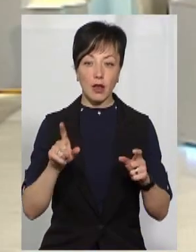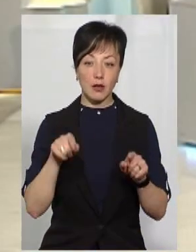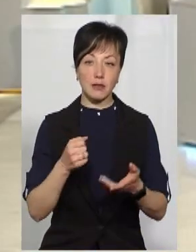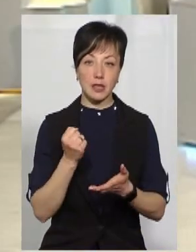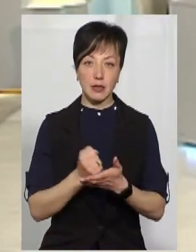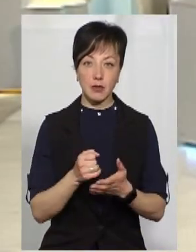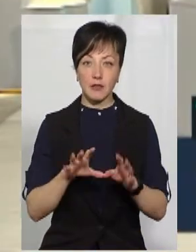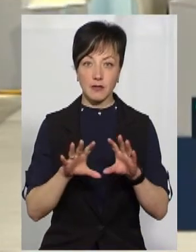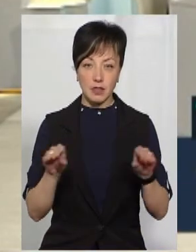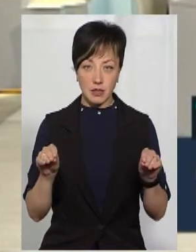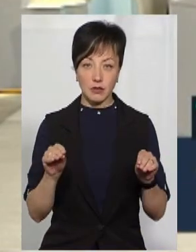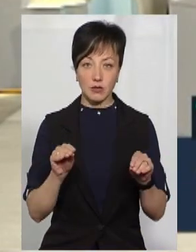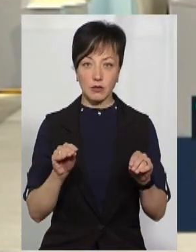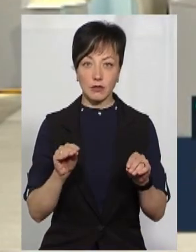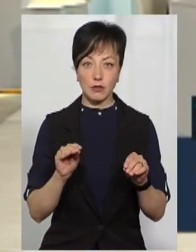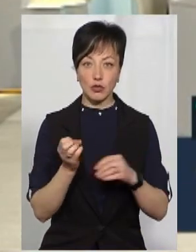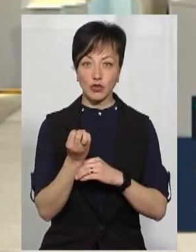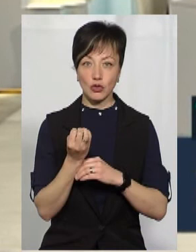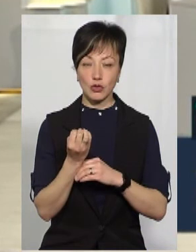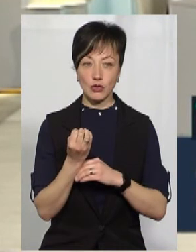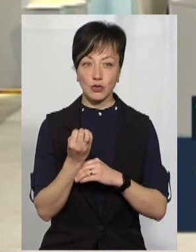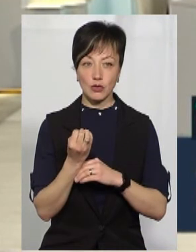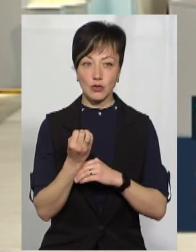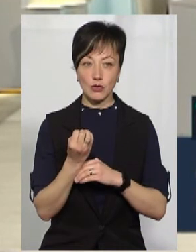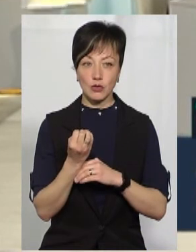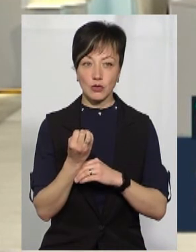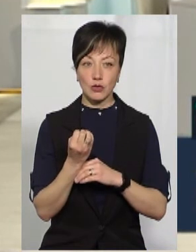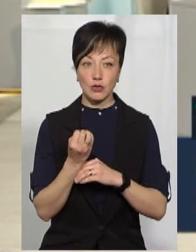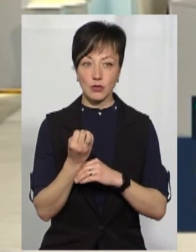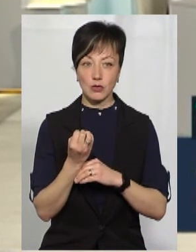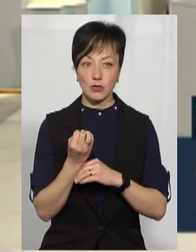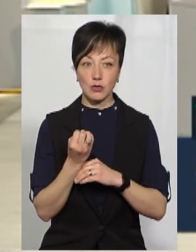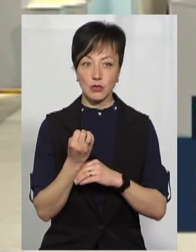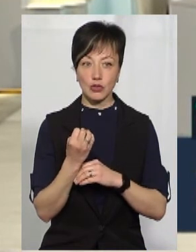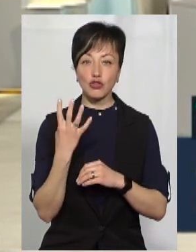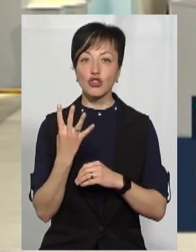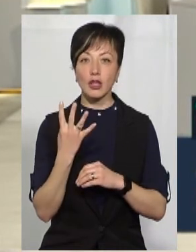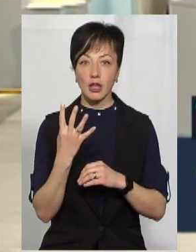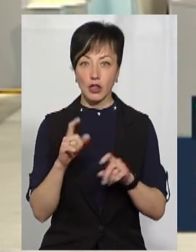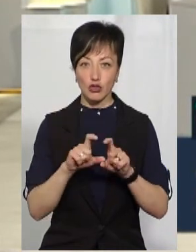закріплена, і всього 4 нас є початкові школи, де батькам необхідно буде робити вибір.